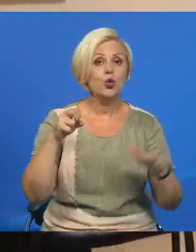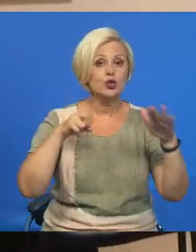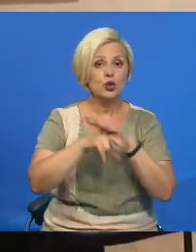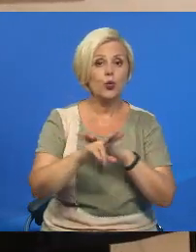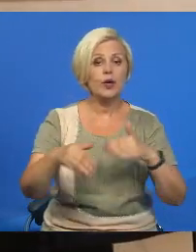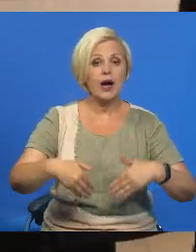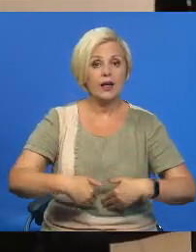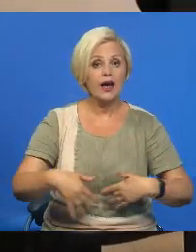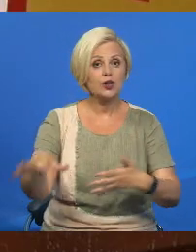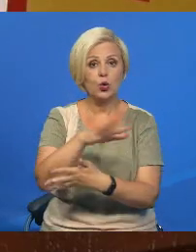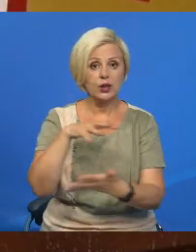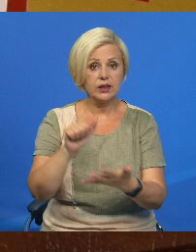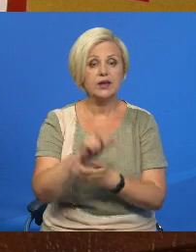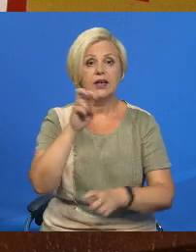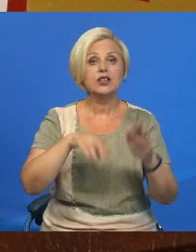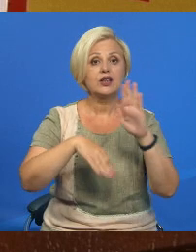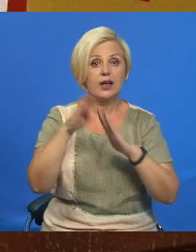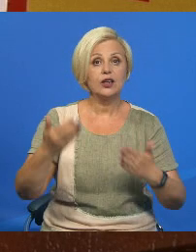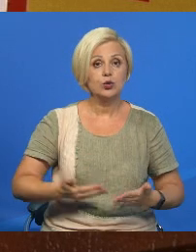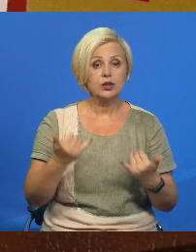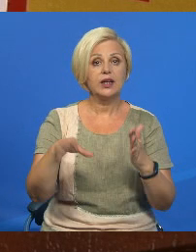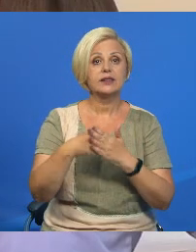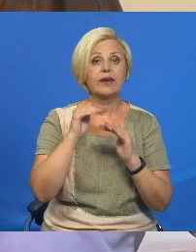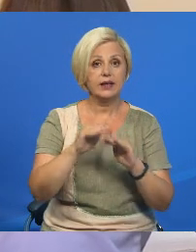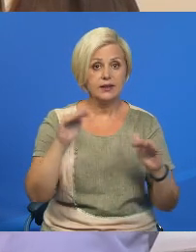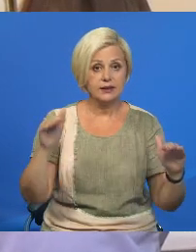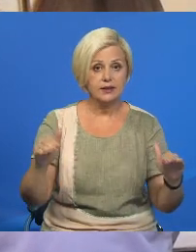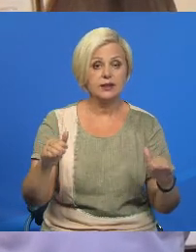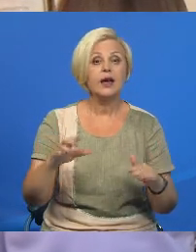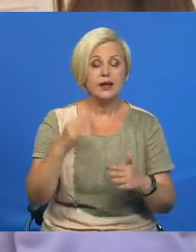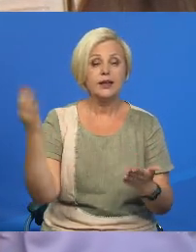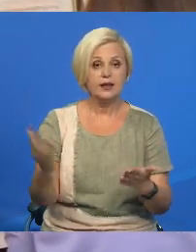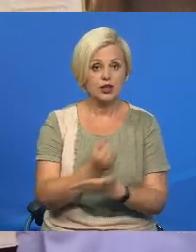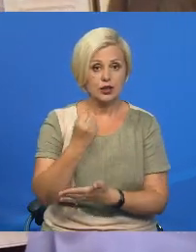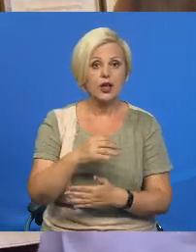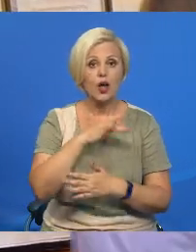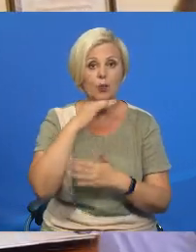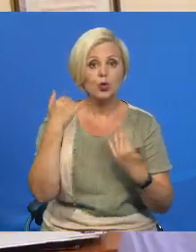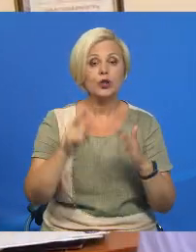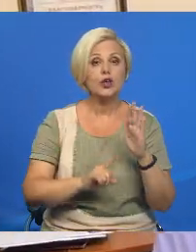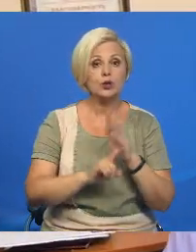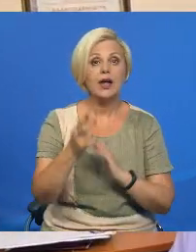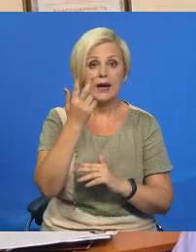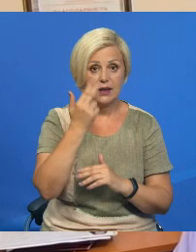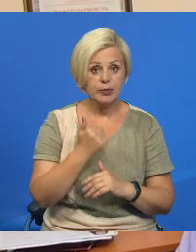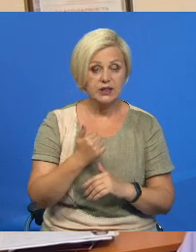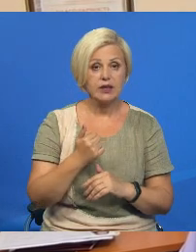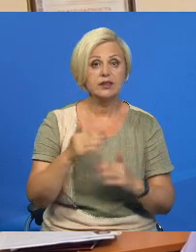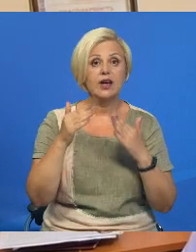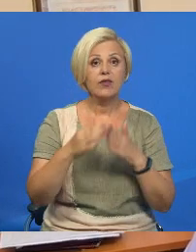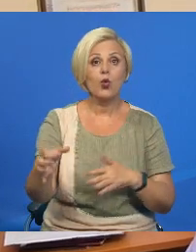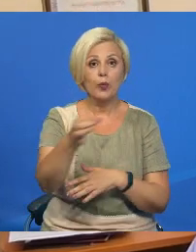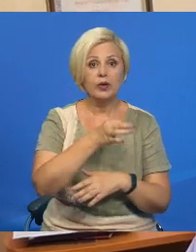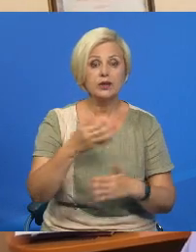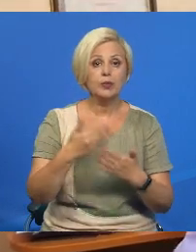от голода и разрухи, шукали лепшего життя для своих детей. И, сдается, знайшли. Многие уже поспели адаптоваться. У Гомельской